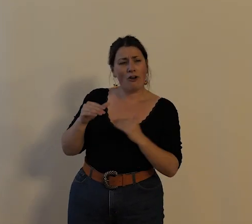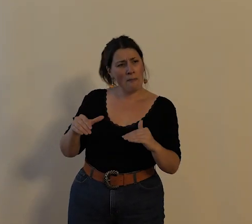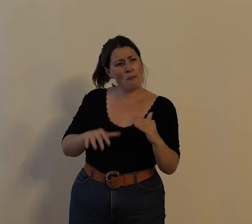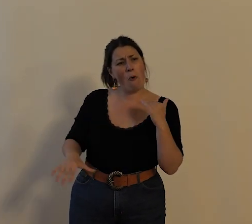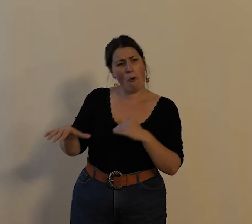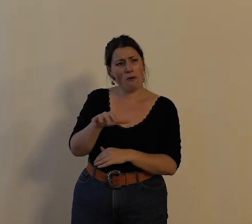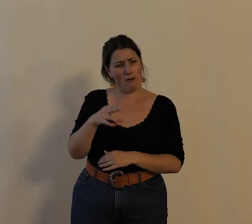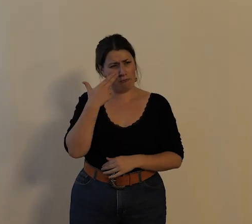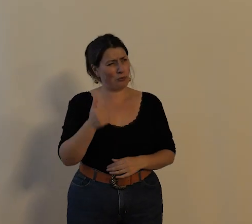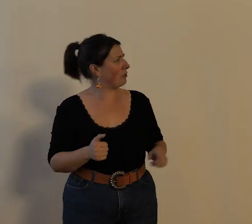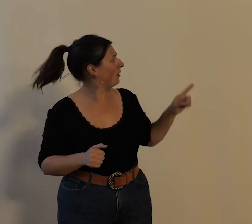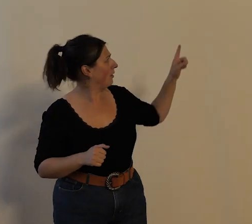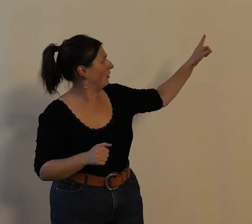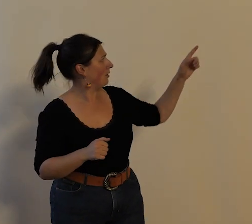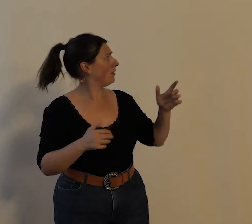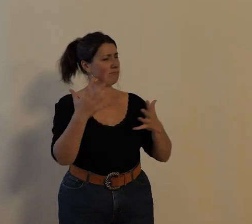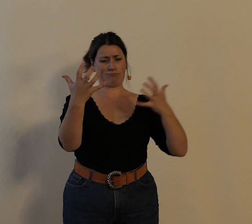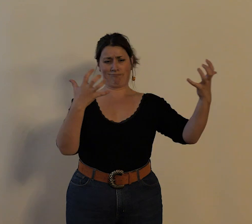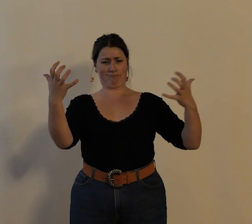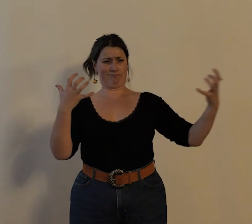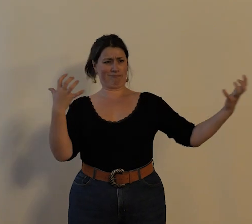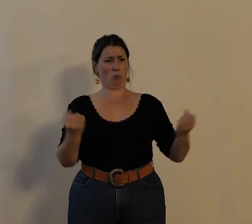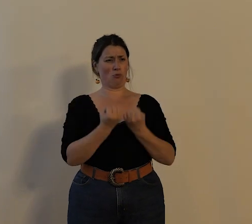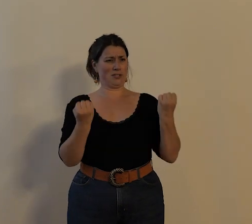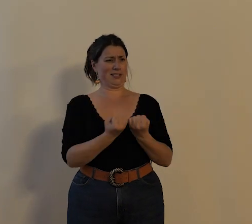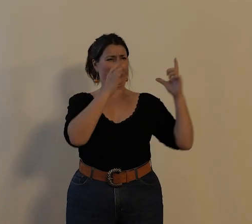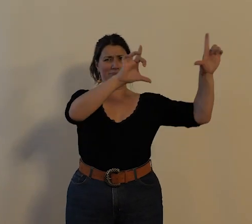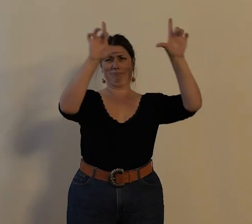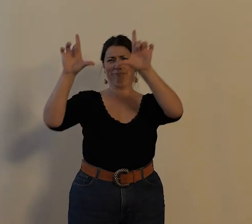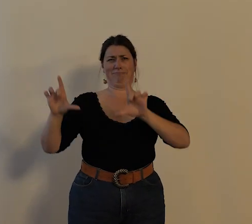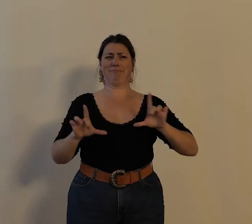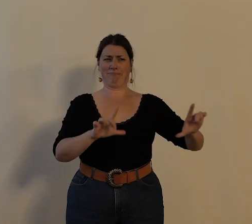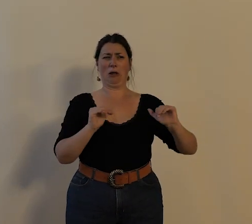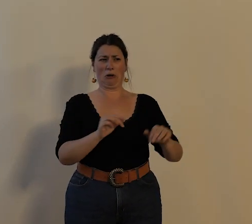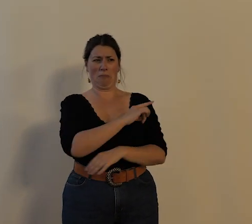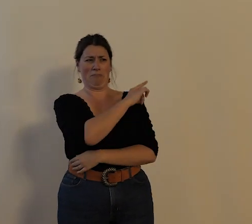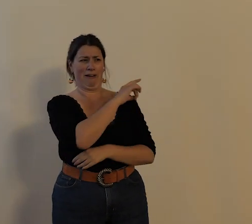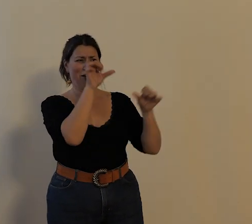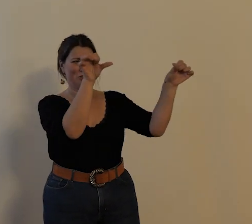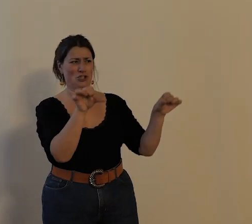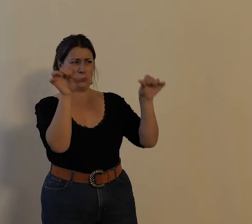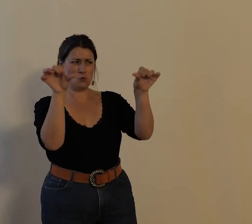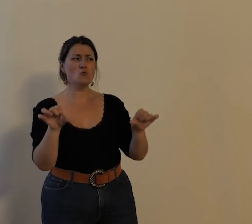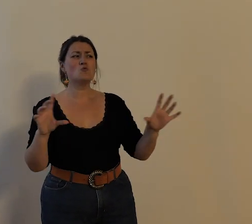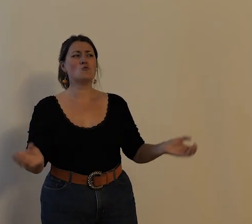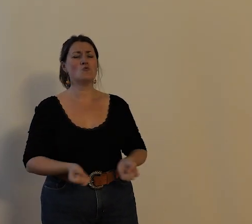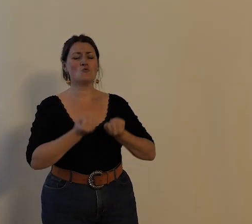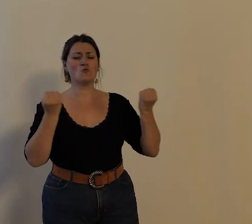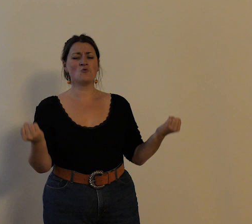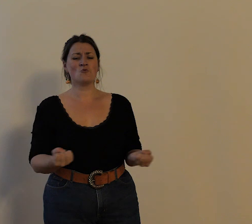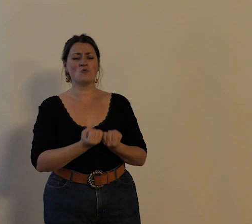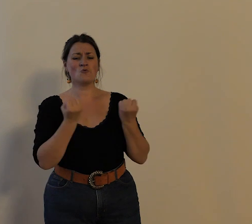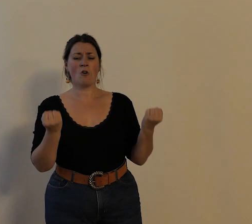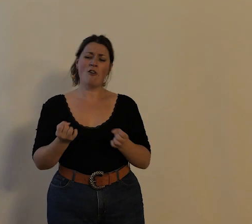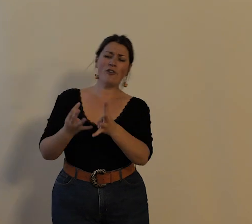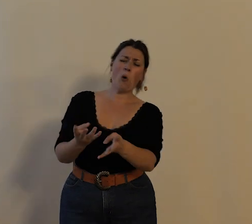de la communication parce qu'ils présentent en devanture des affiches qui montrent effectivement